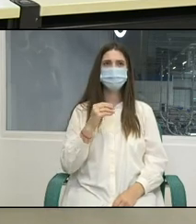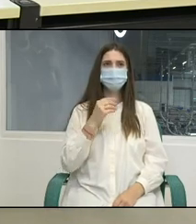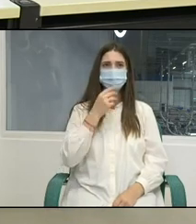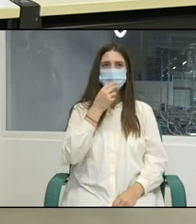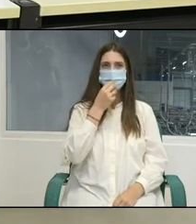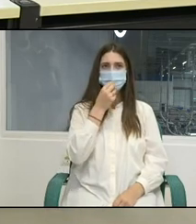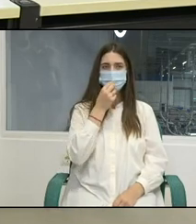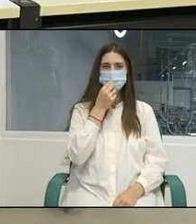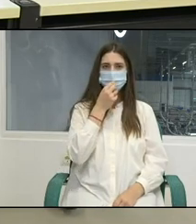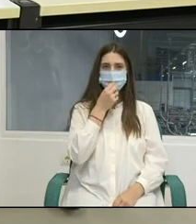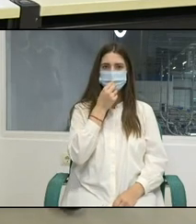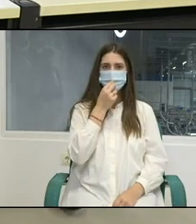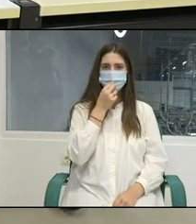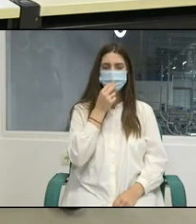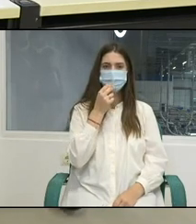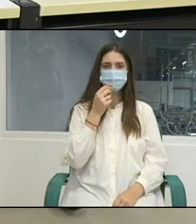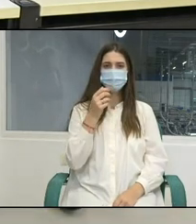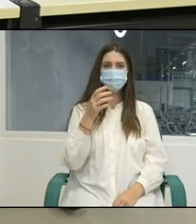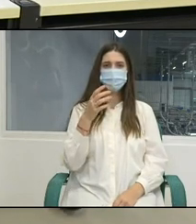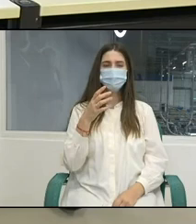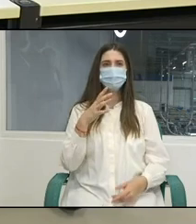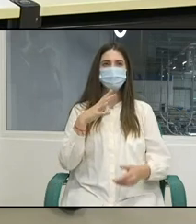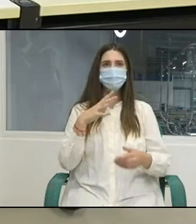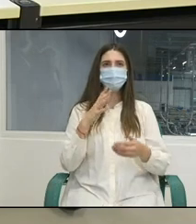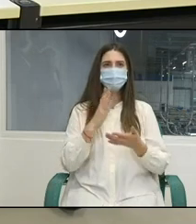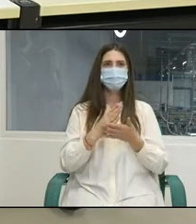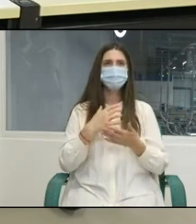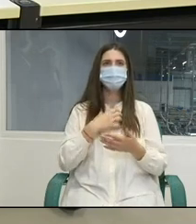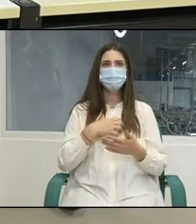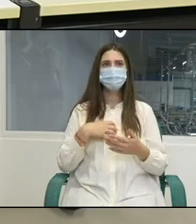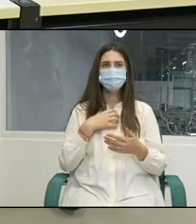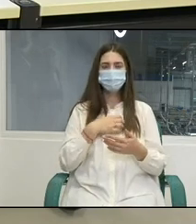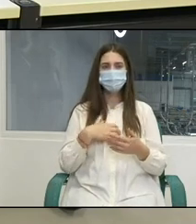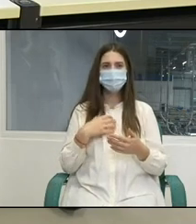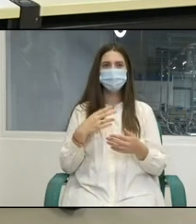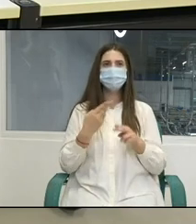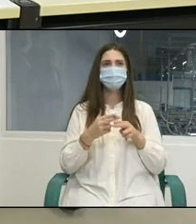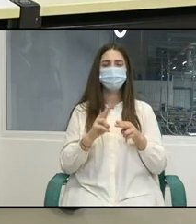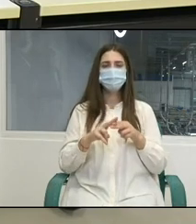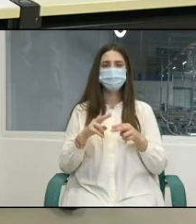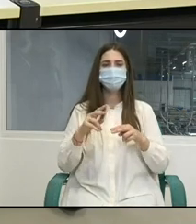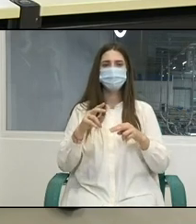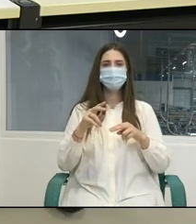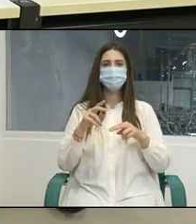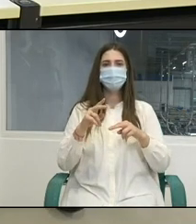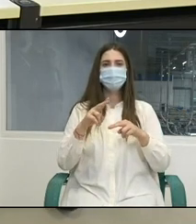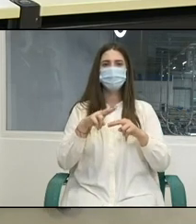domnul Cerescu. Parteneriatul social este foarte important pentru guvernul nostru, pentru ministerul